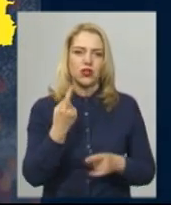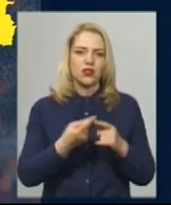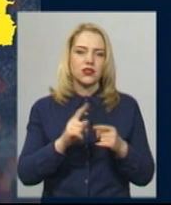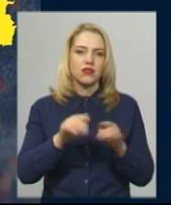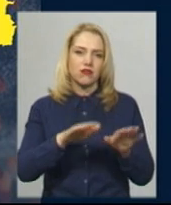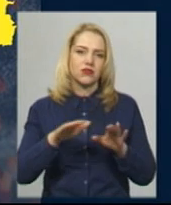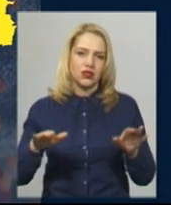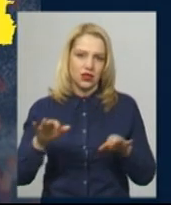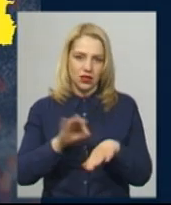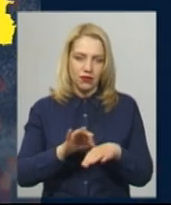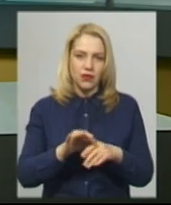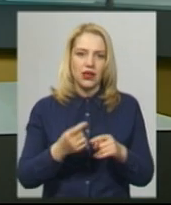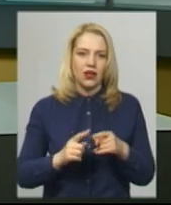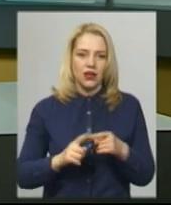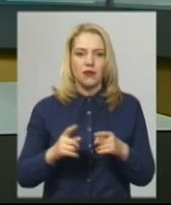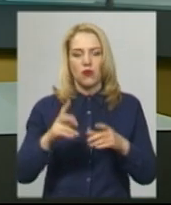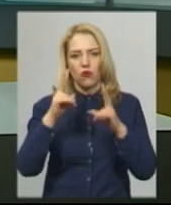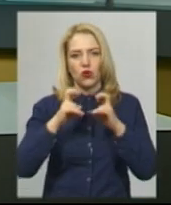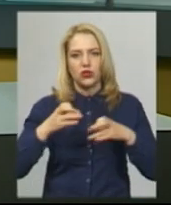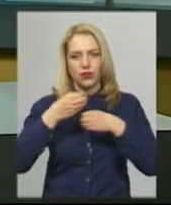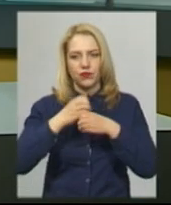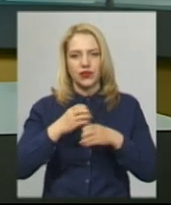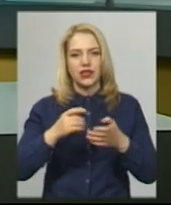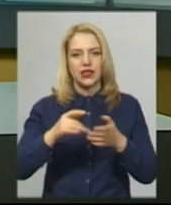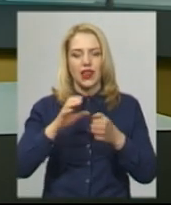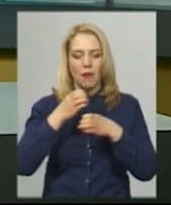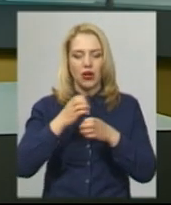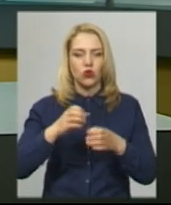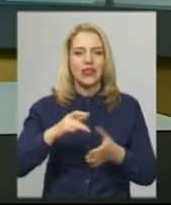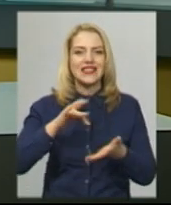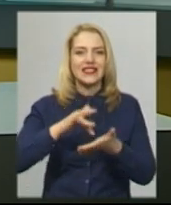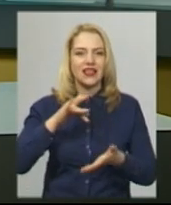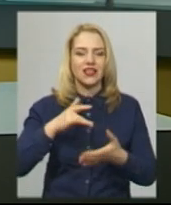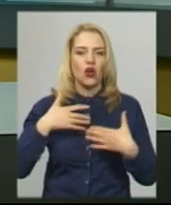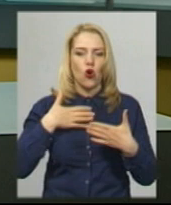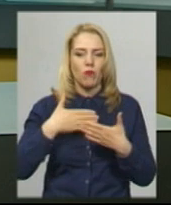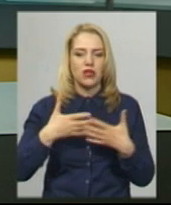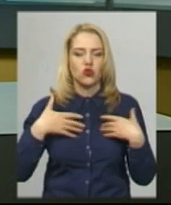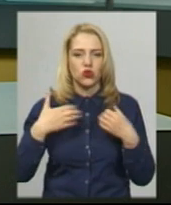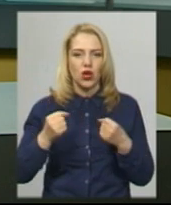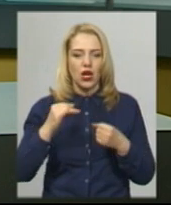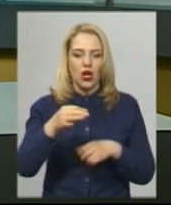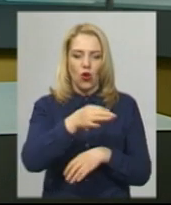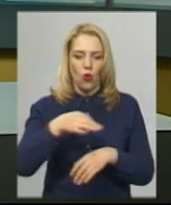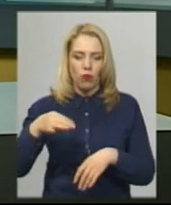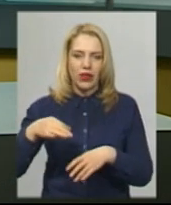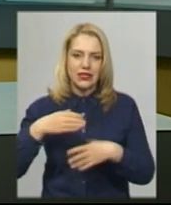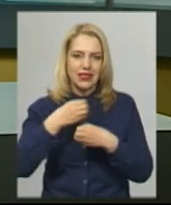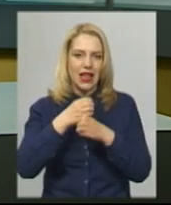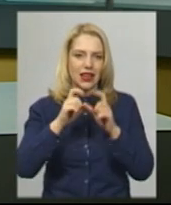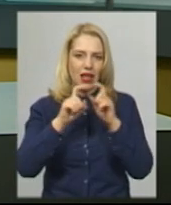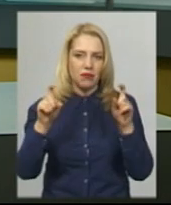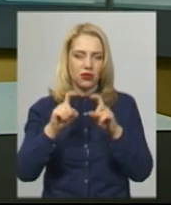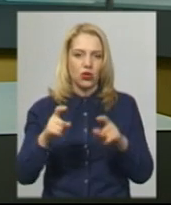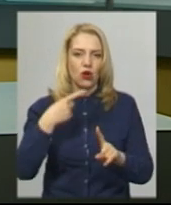проводилися вірусологічною референс-лабораторією Центру громадського здоров'я України, а також обласними лабораторіями. Нагадаємо,